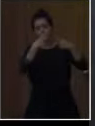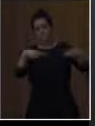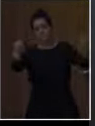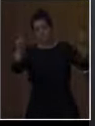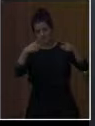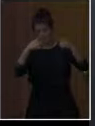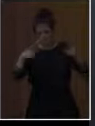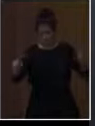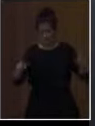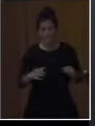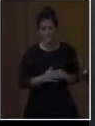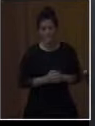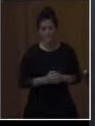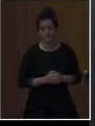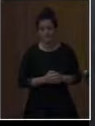Το πήγα λίγο μπροστά.